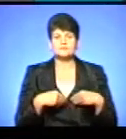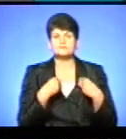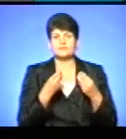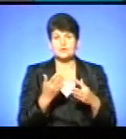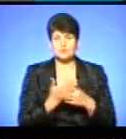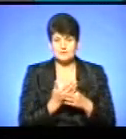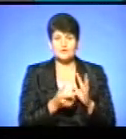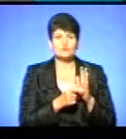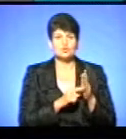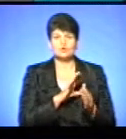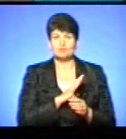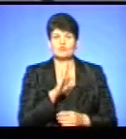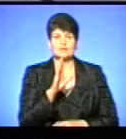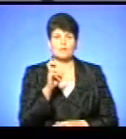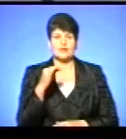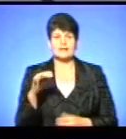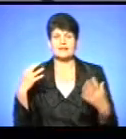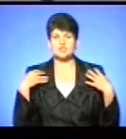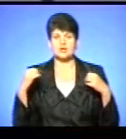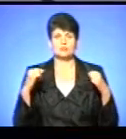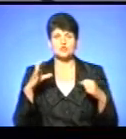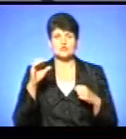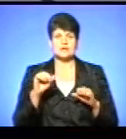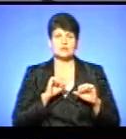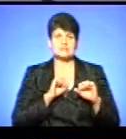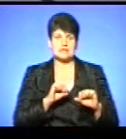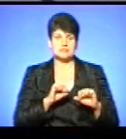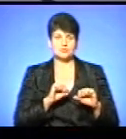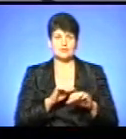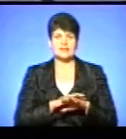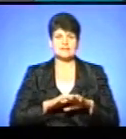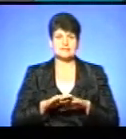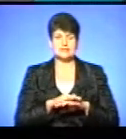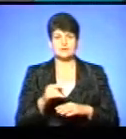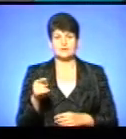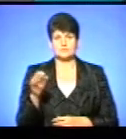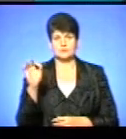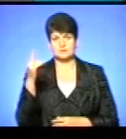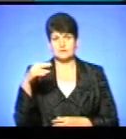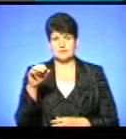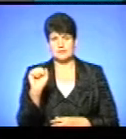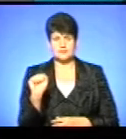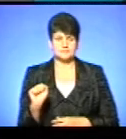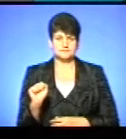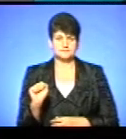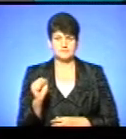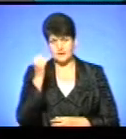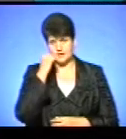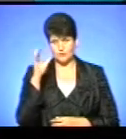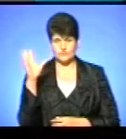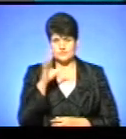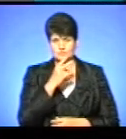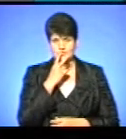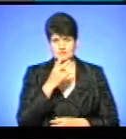студії був Вадим Боярський, начальник управління соціального захисту населення обласної державної адміністрації. Дякую всім, що